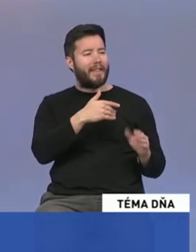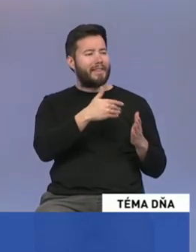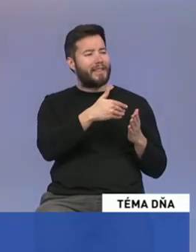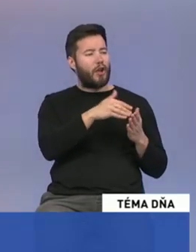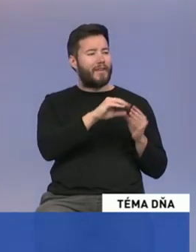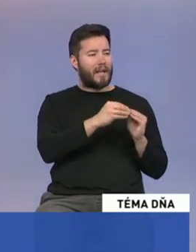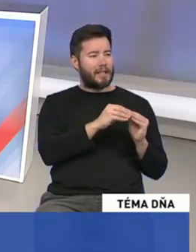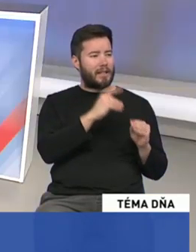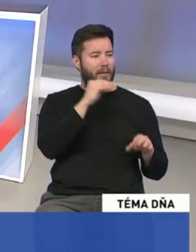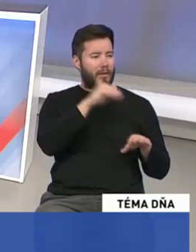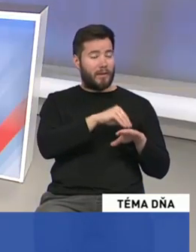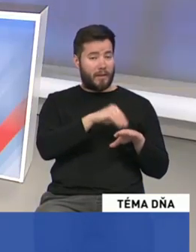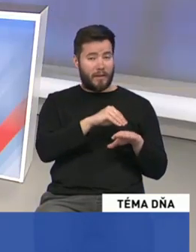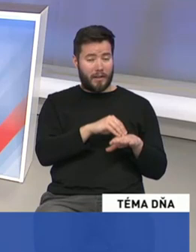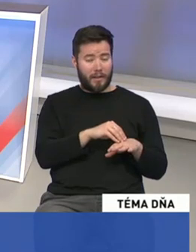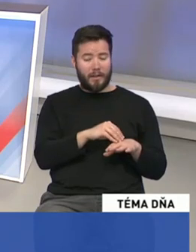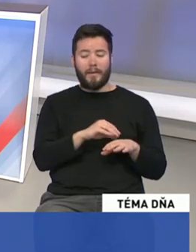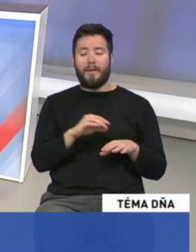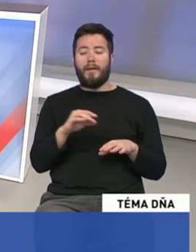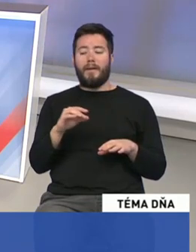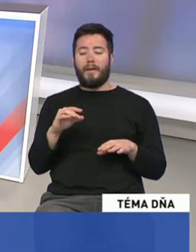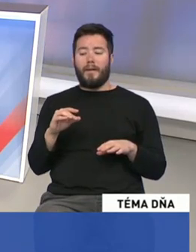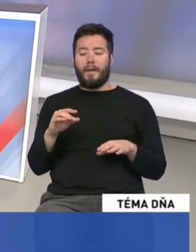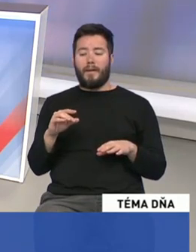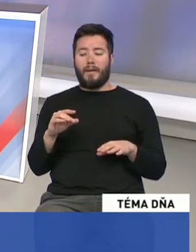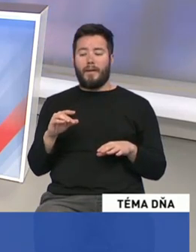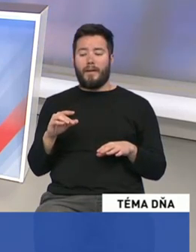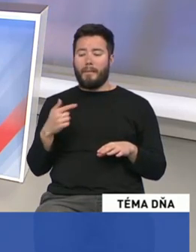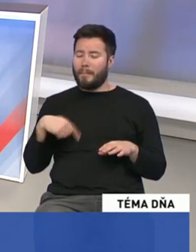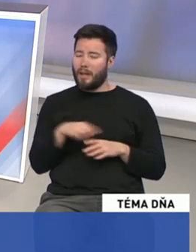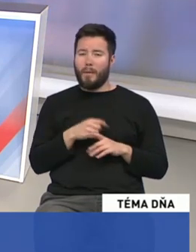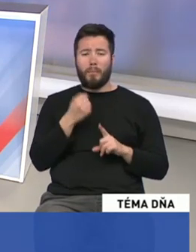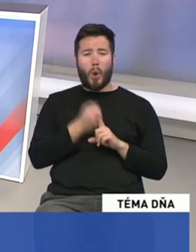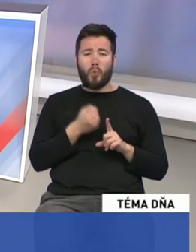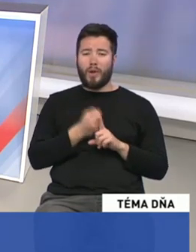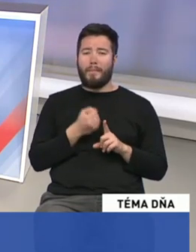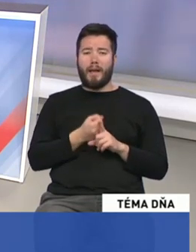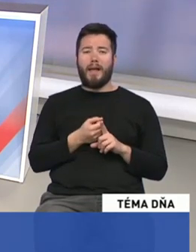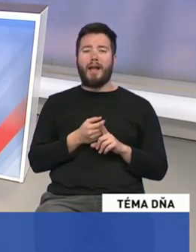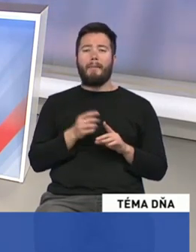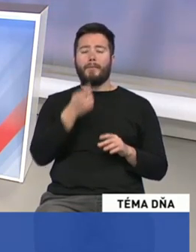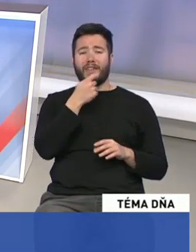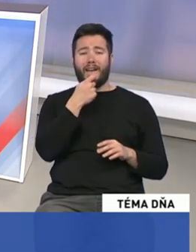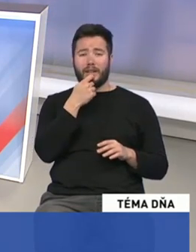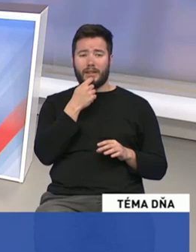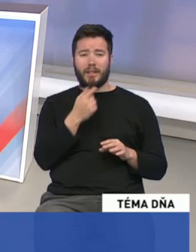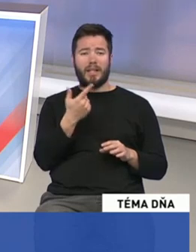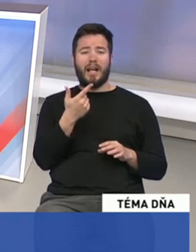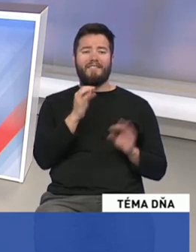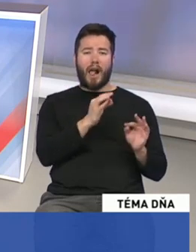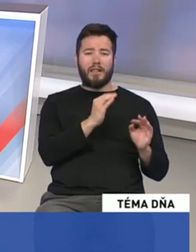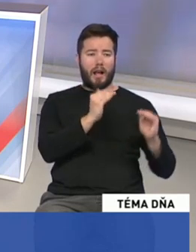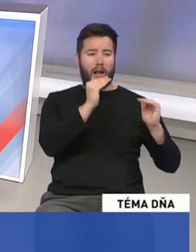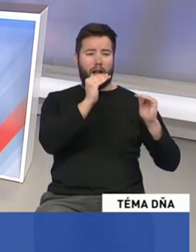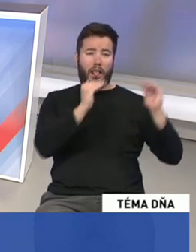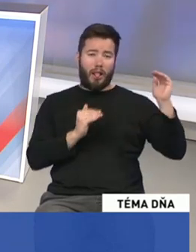Ústavným zákonom chránime našu pôdu, bojujeme proti dvojitej kvalite potravín, čiže naozaj,